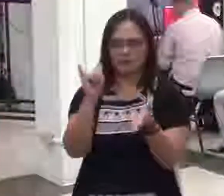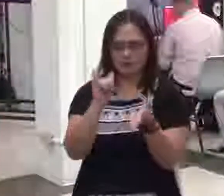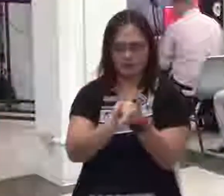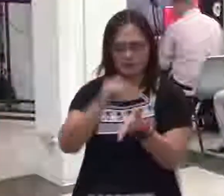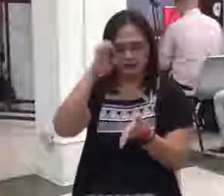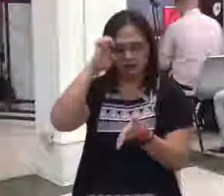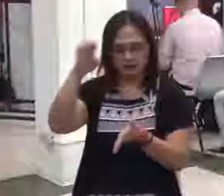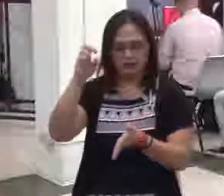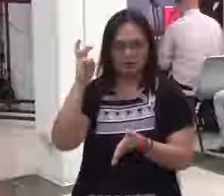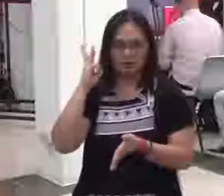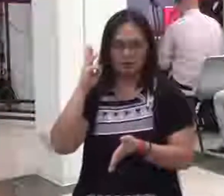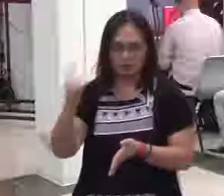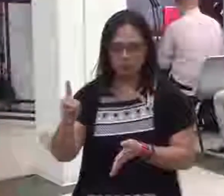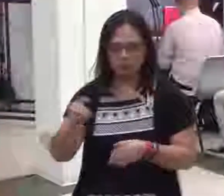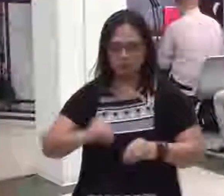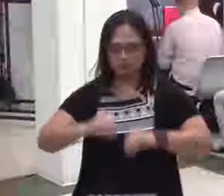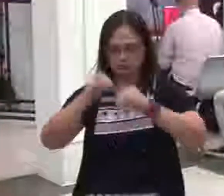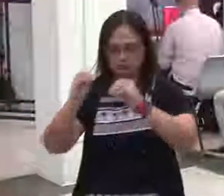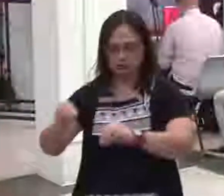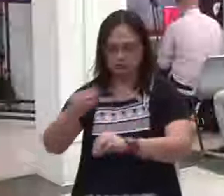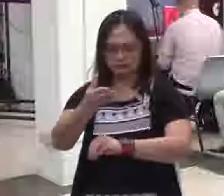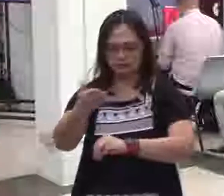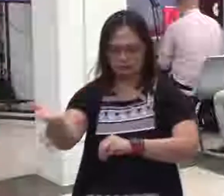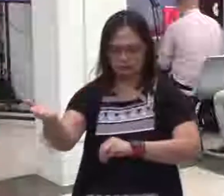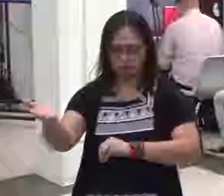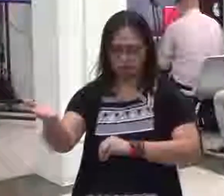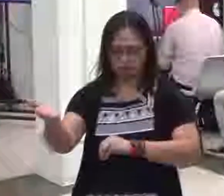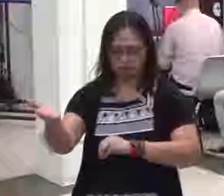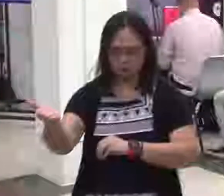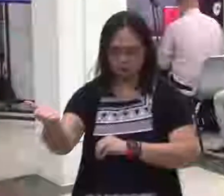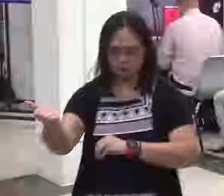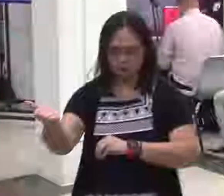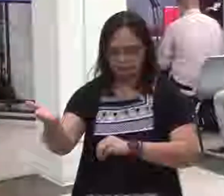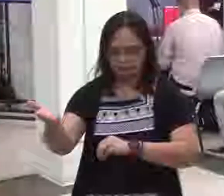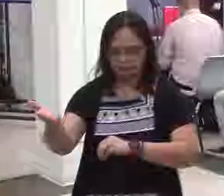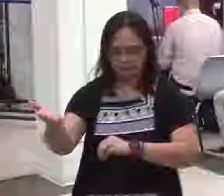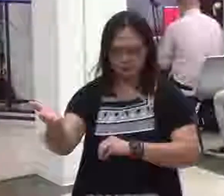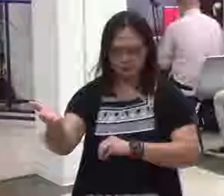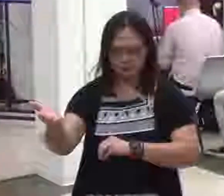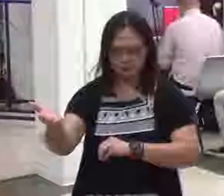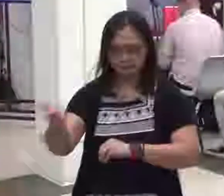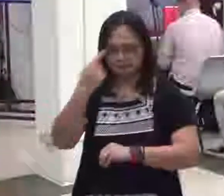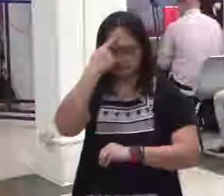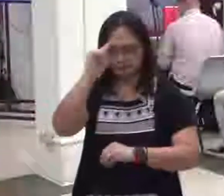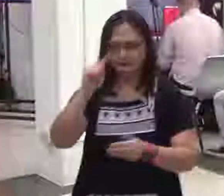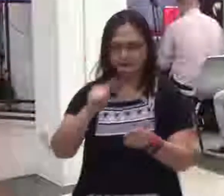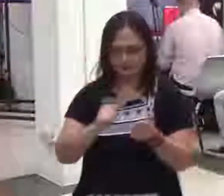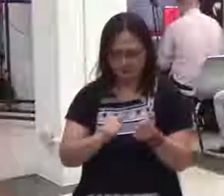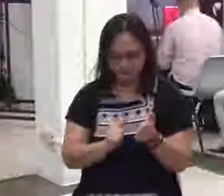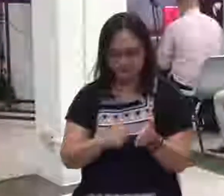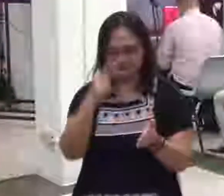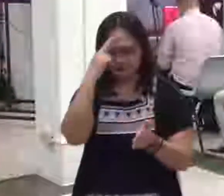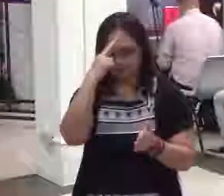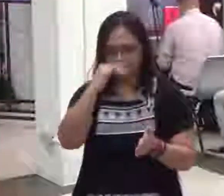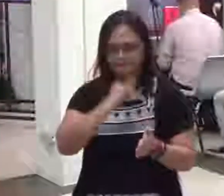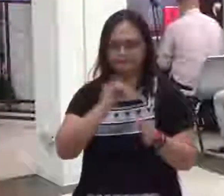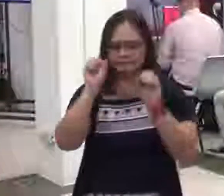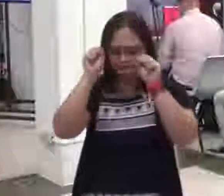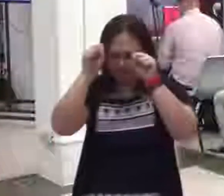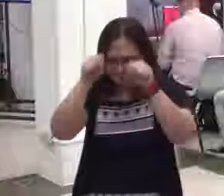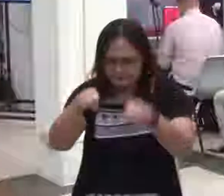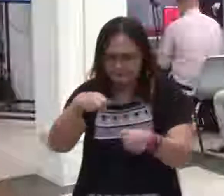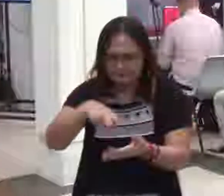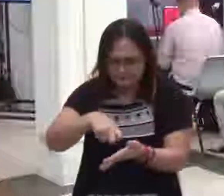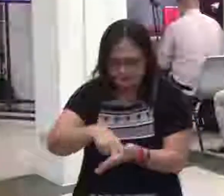he would grant you verse 16 ang sabi sa verse 14 for this cause I bow my knees unto